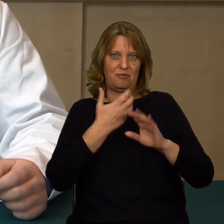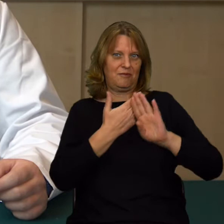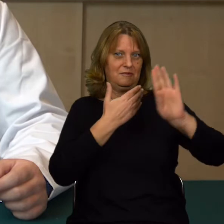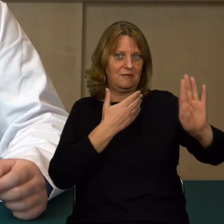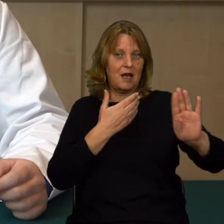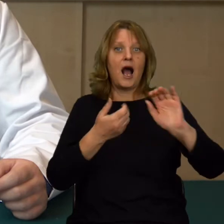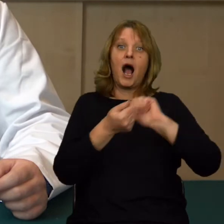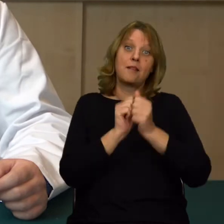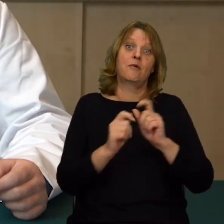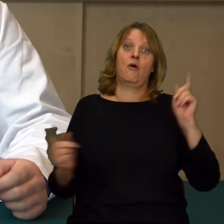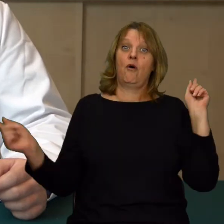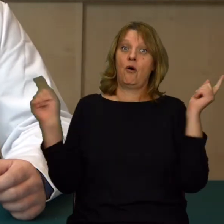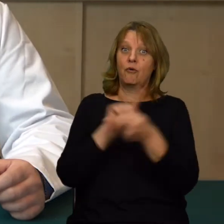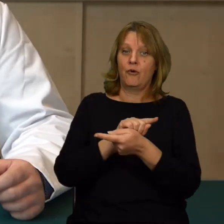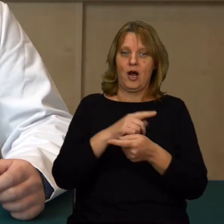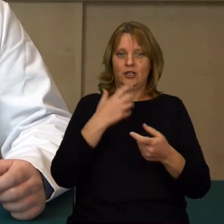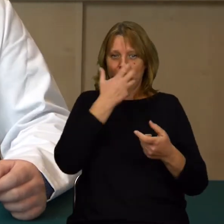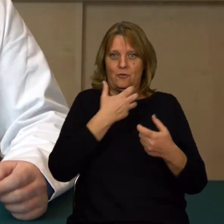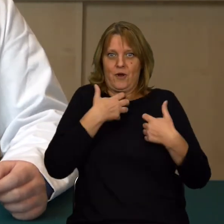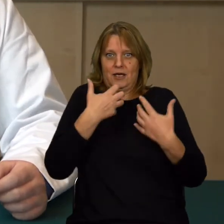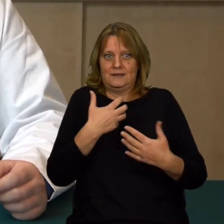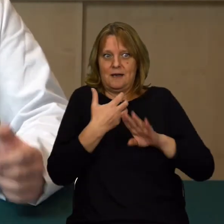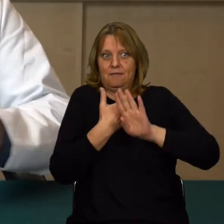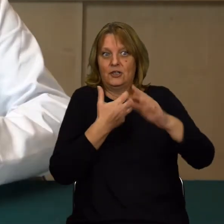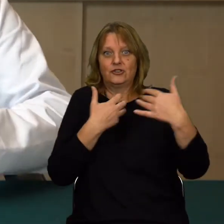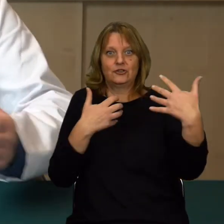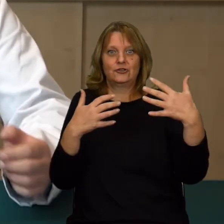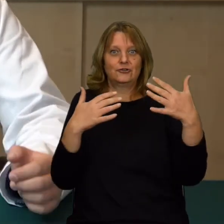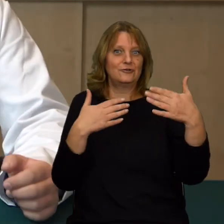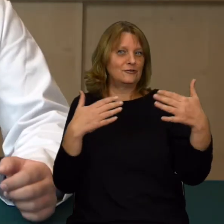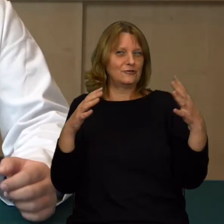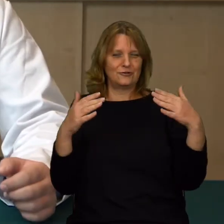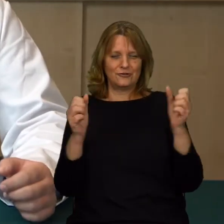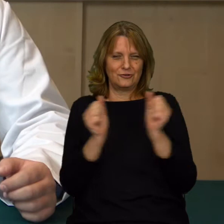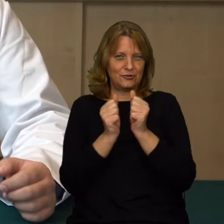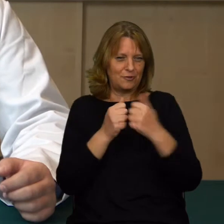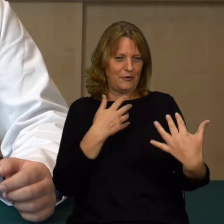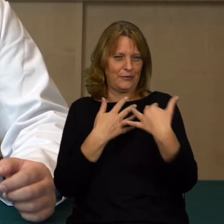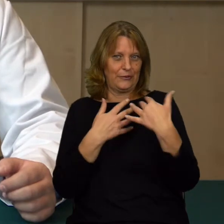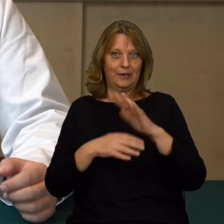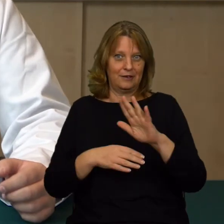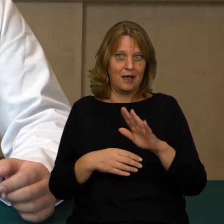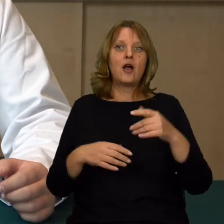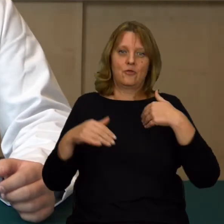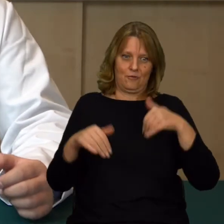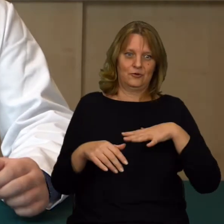albo tak sprawić, że ciepło się nie wydostanie, to możemy użyć raczej właśnie jakiejś rączki drewnianej,